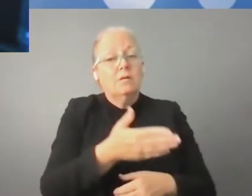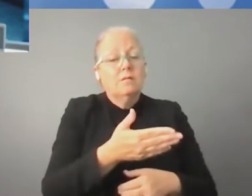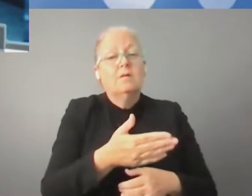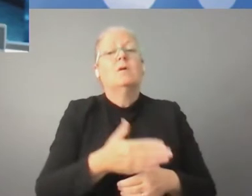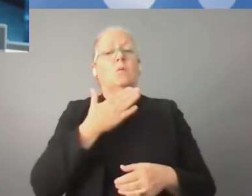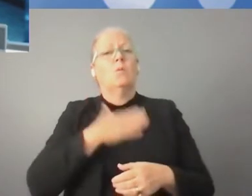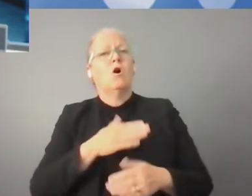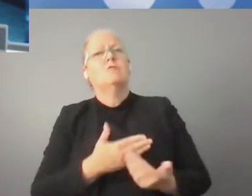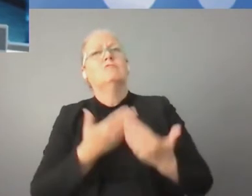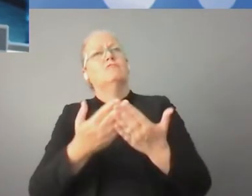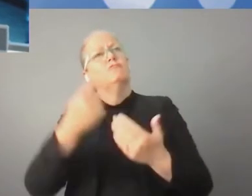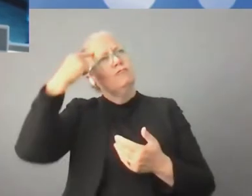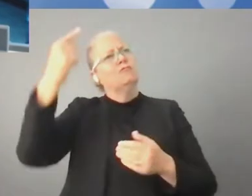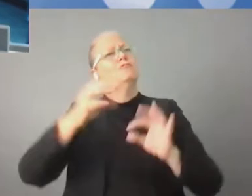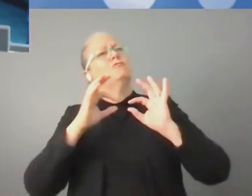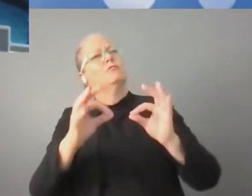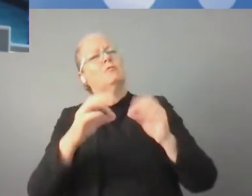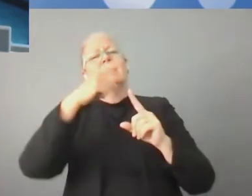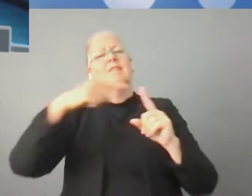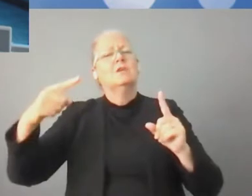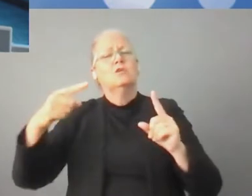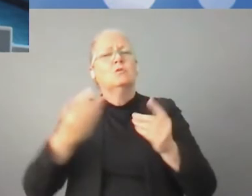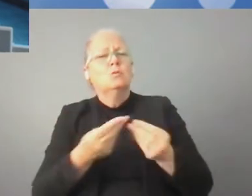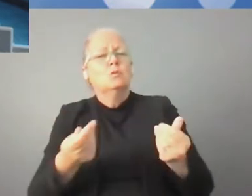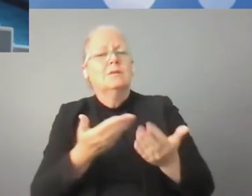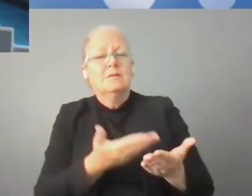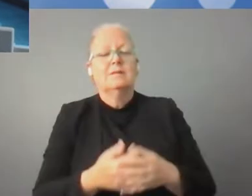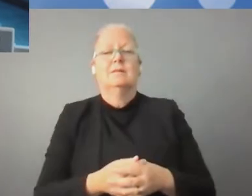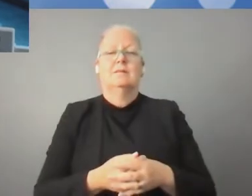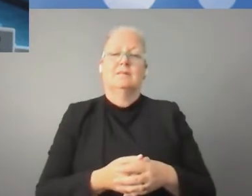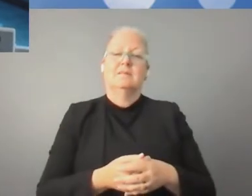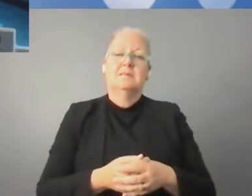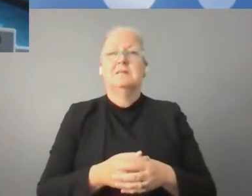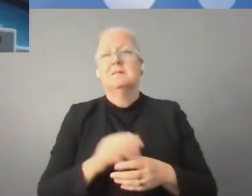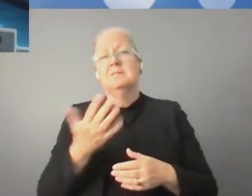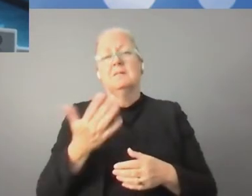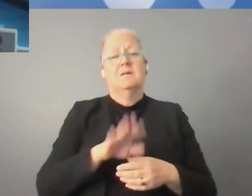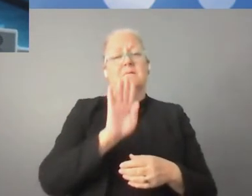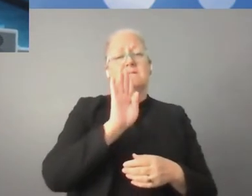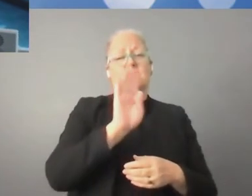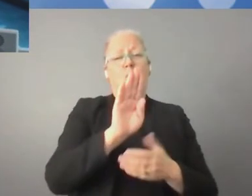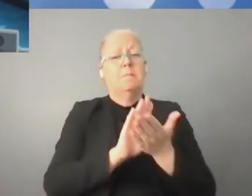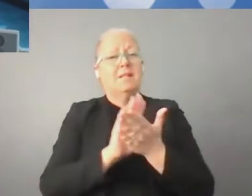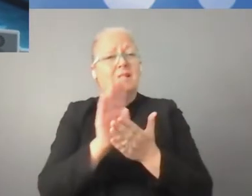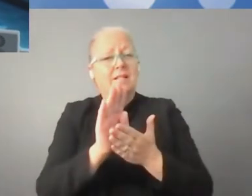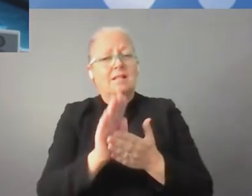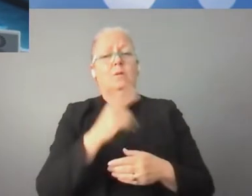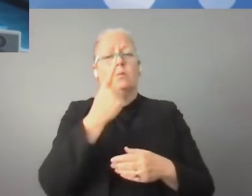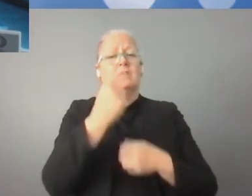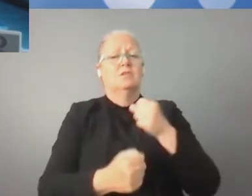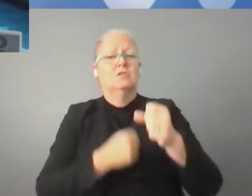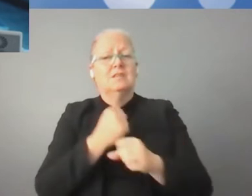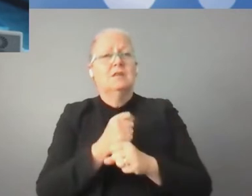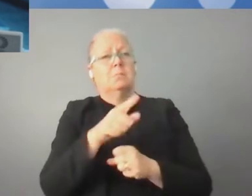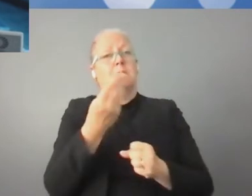Organizujemy m.in. konkursy grantowe, które pozwalają wyłonić te